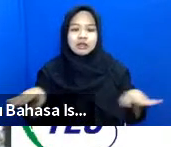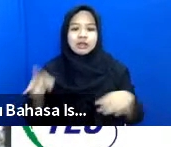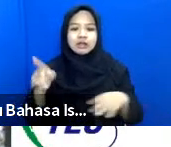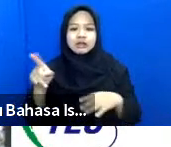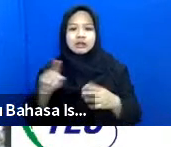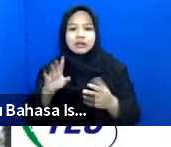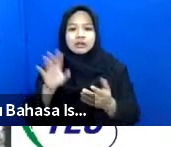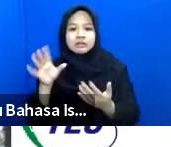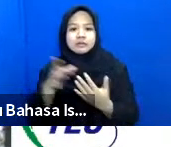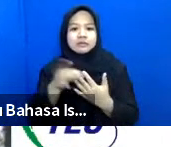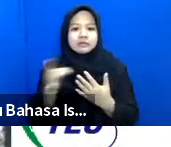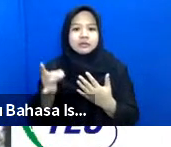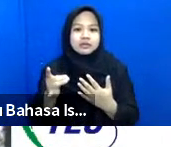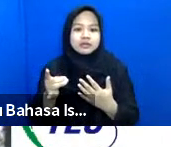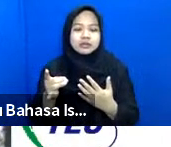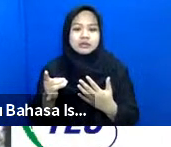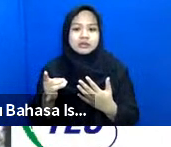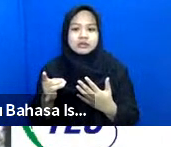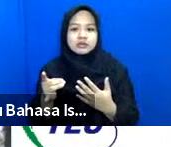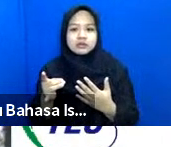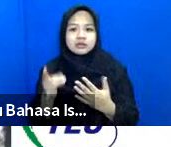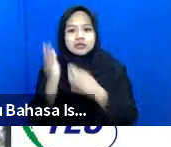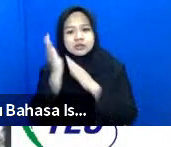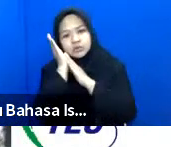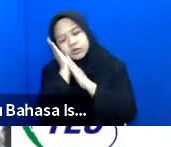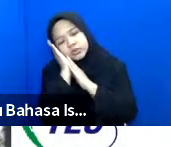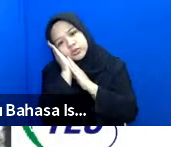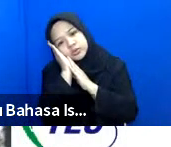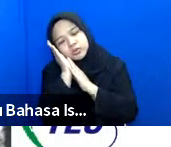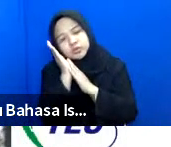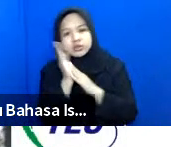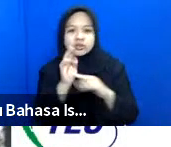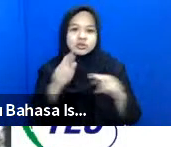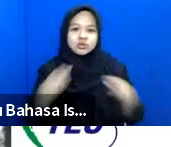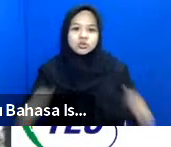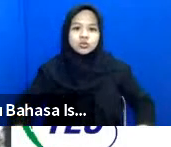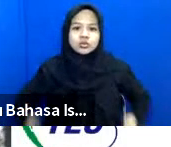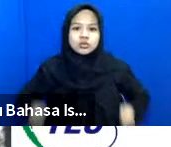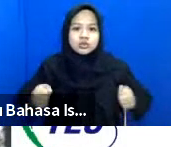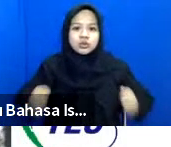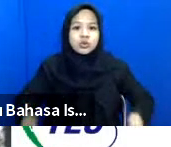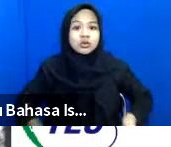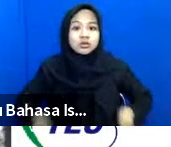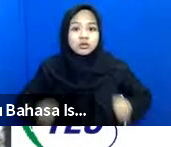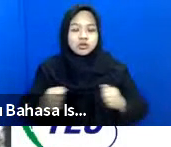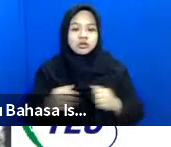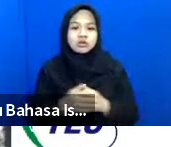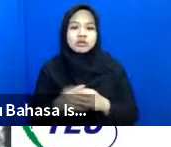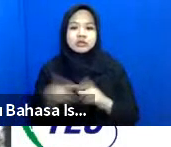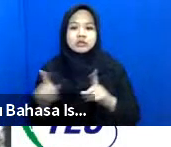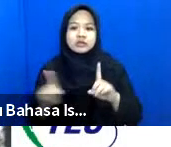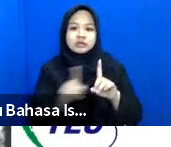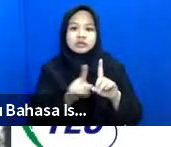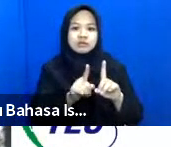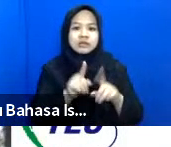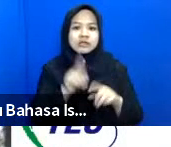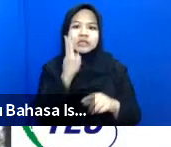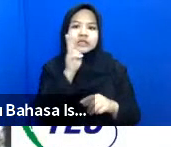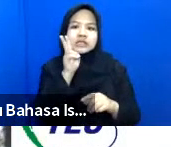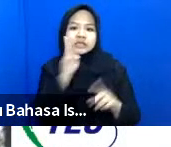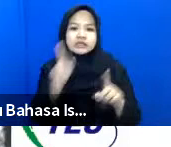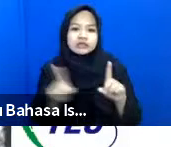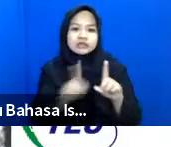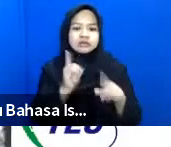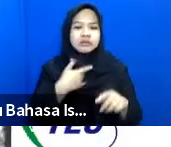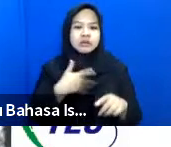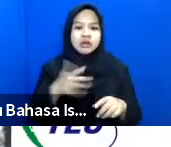memilih tidur di kursi roda dan tentunya ditemani istrinya karena istrinya tidak